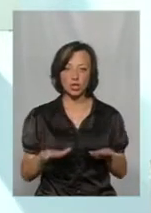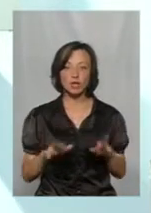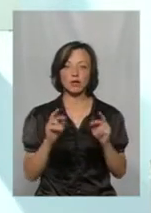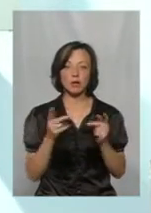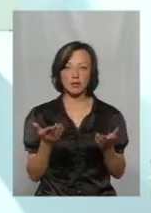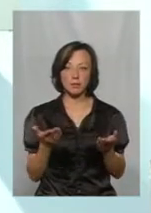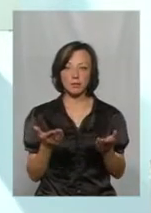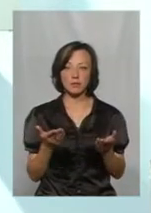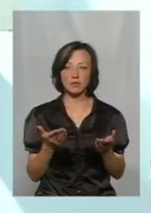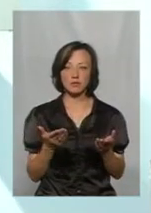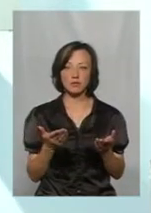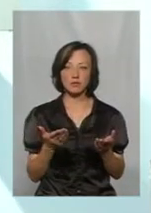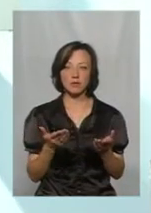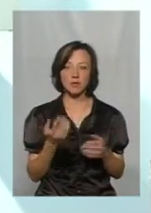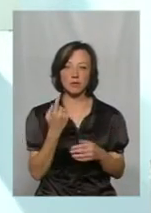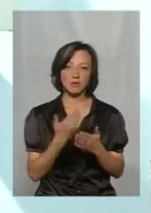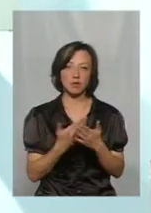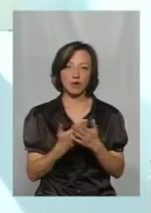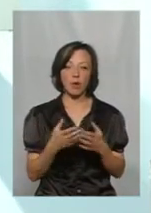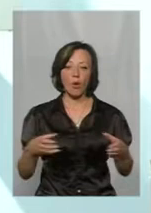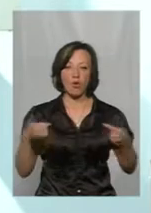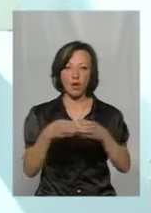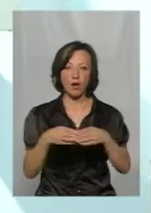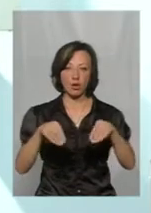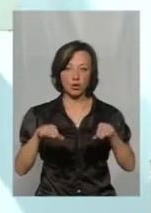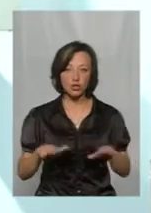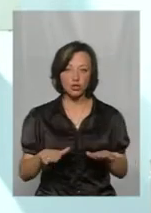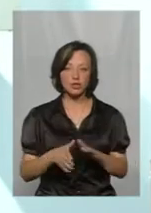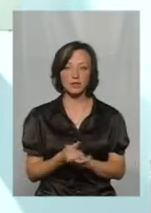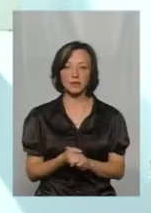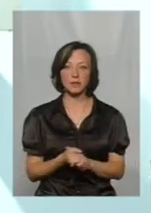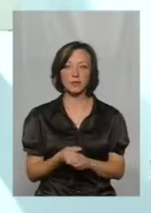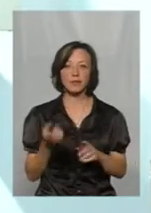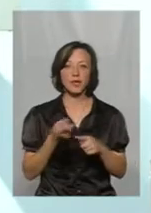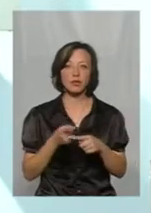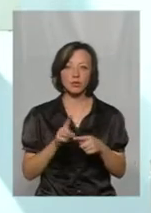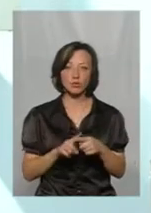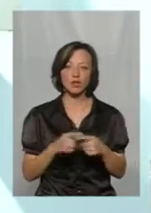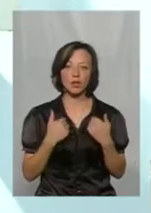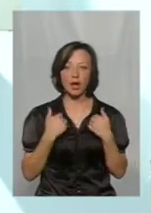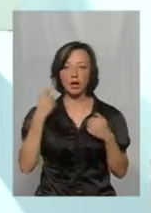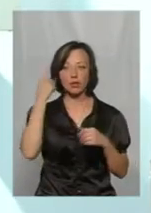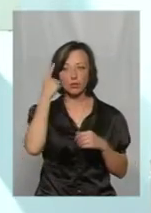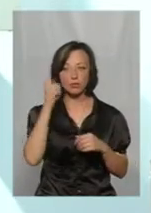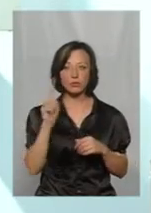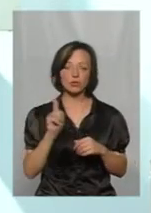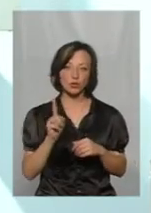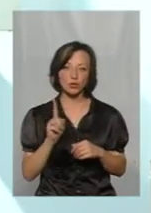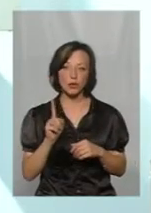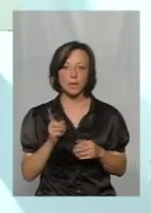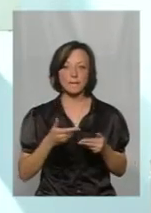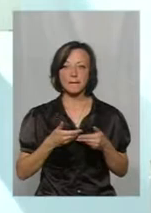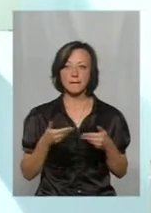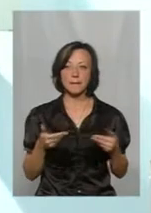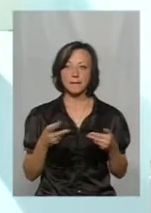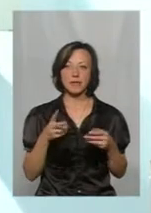як скажете, було приклад на одну, таке колегіальне рішення. Тому, ну, я думаю, ми не